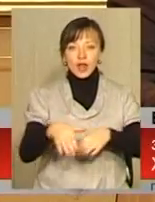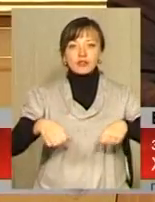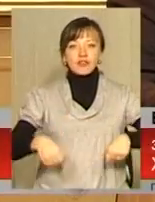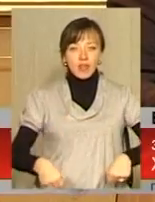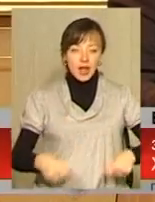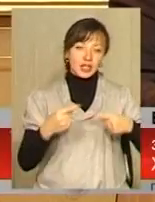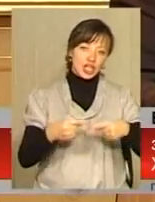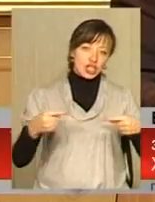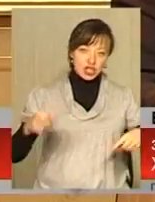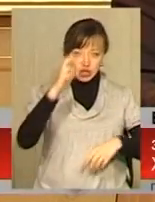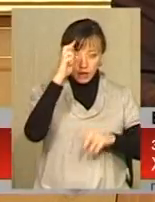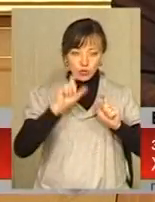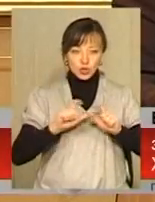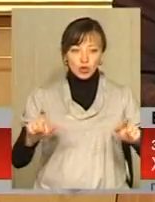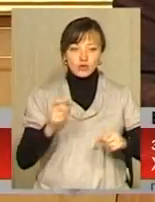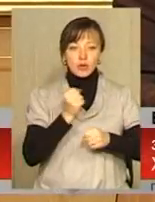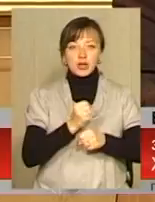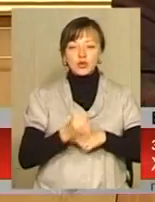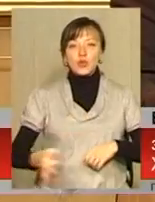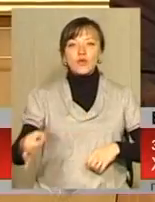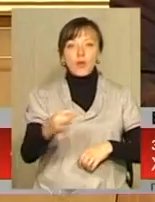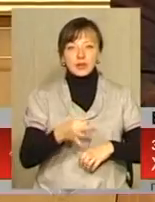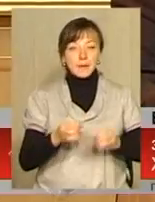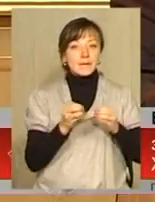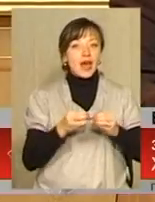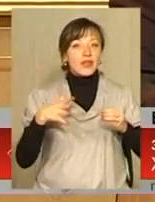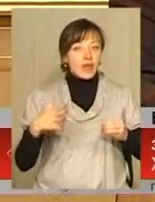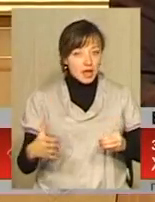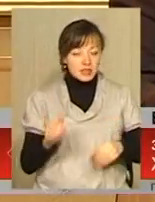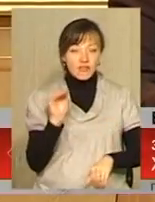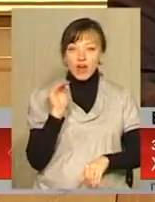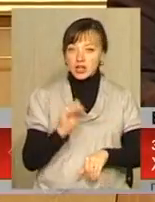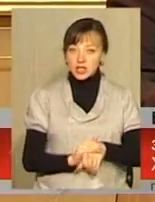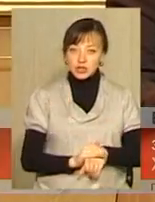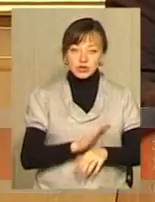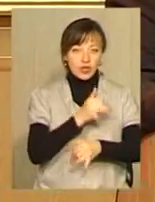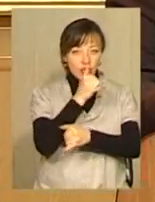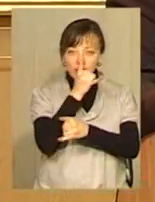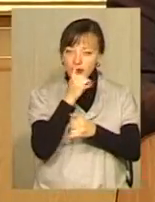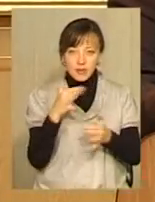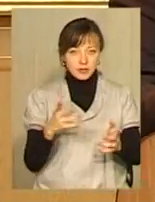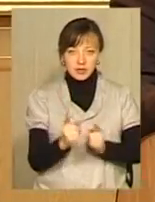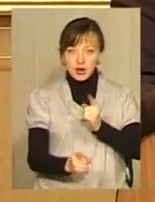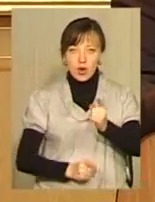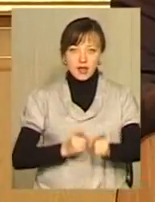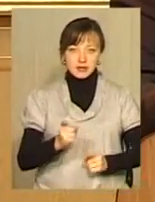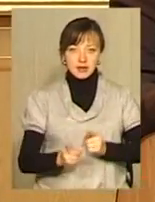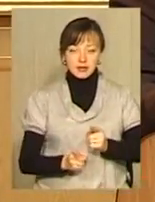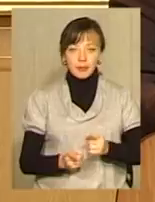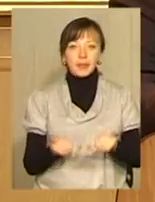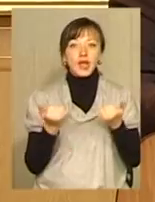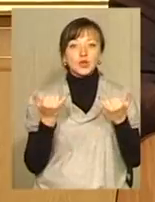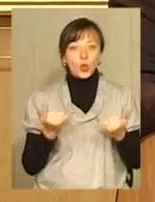державних установ, що функціонують в області, 15 фактично не підлягають реорганізації. На